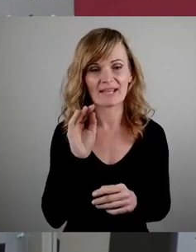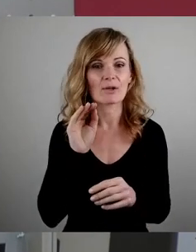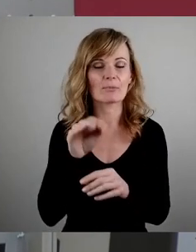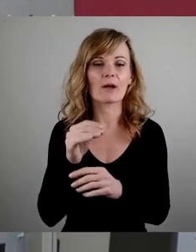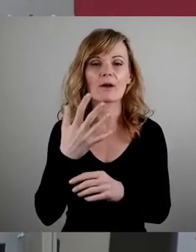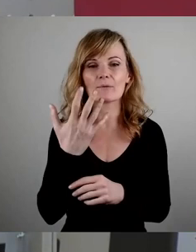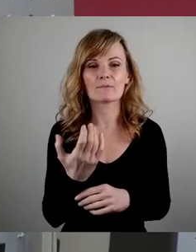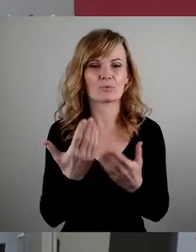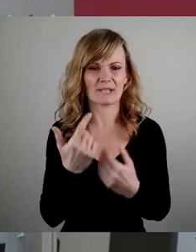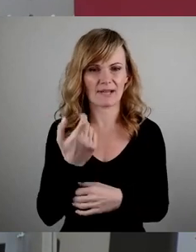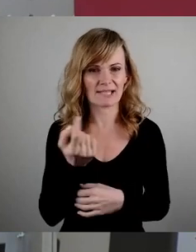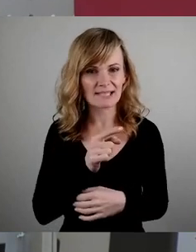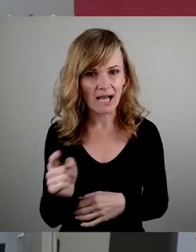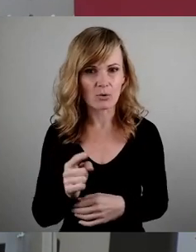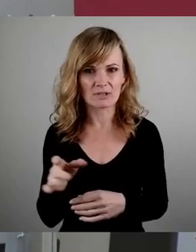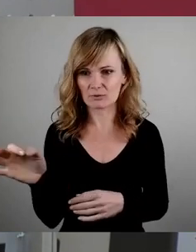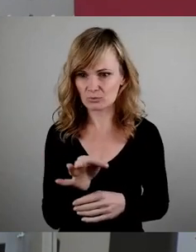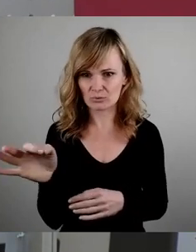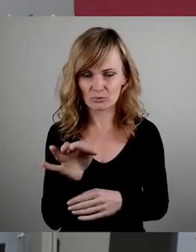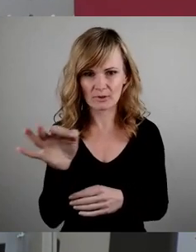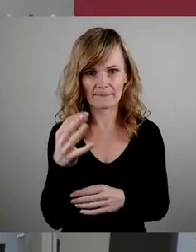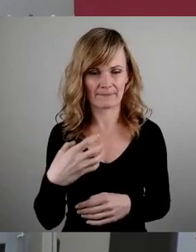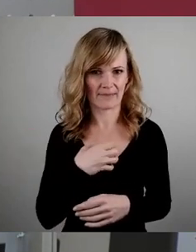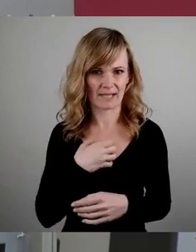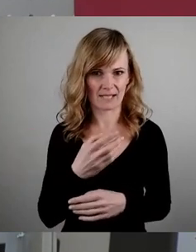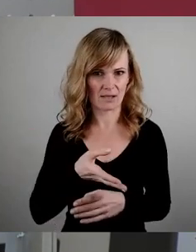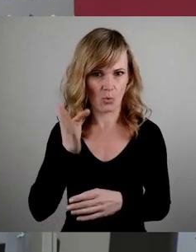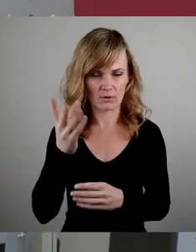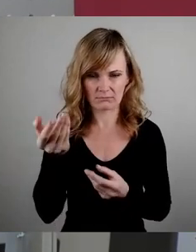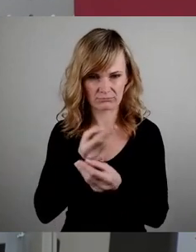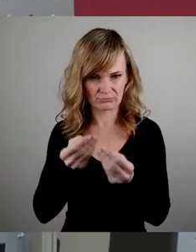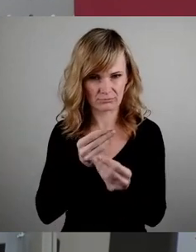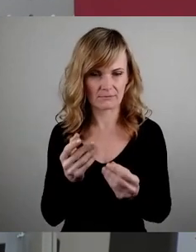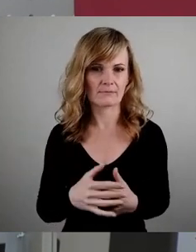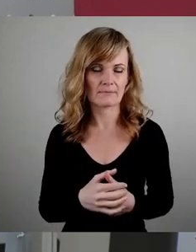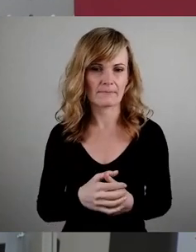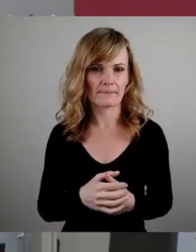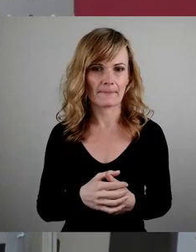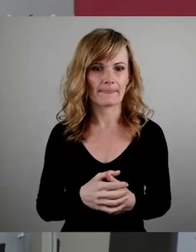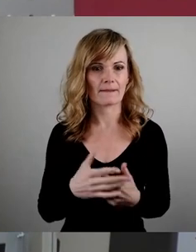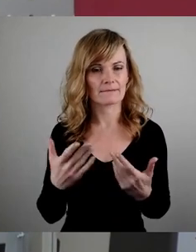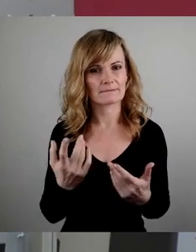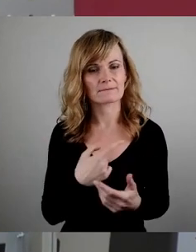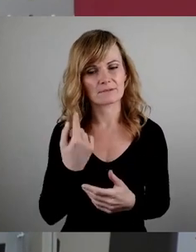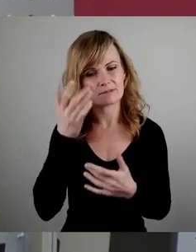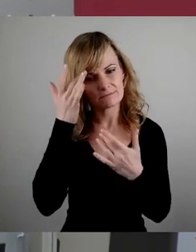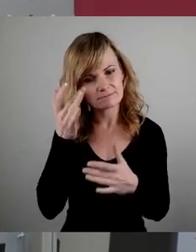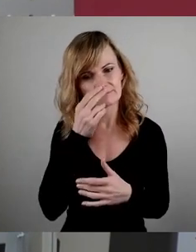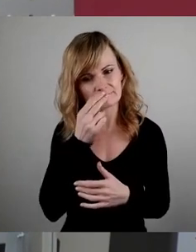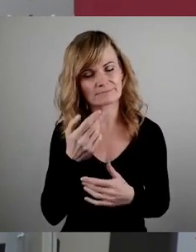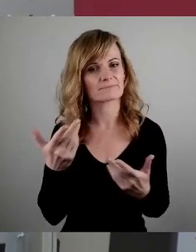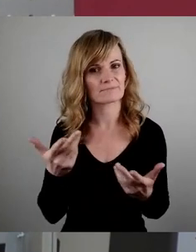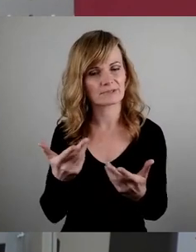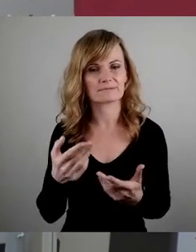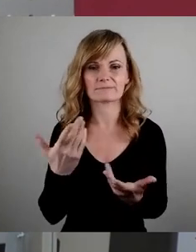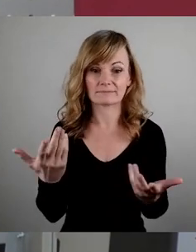.000 Zuzüge allein in Dresden-Norden reden. Und was wir einfach anerkennen können, wenn wir das